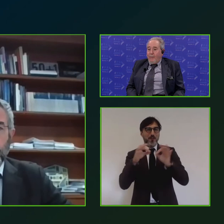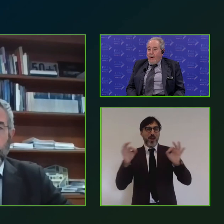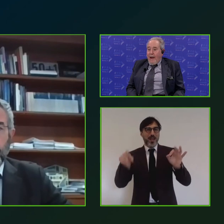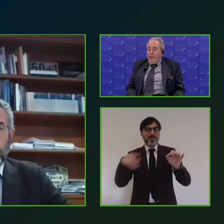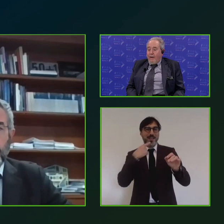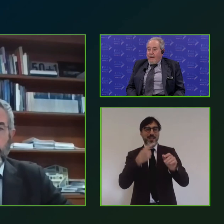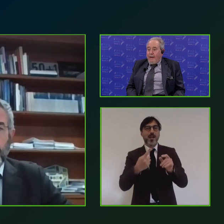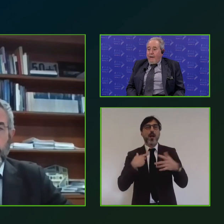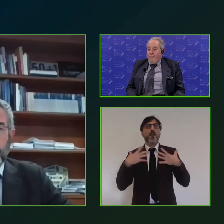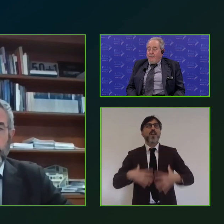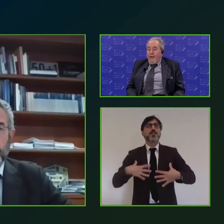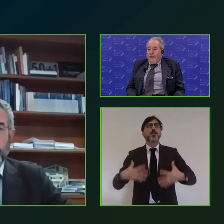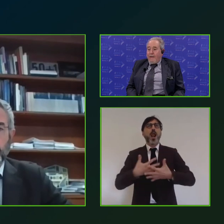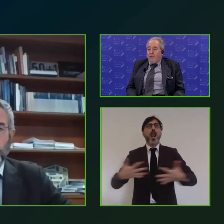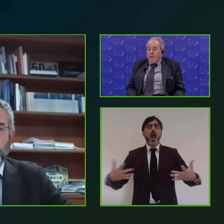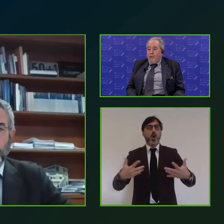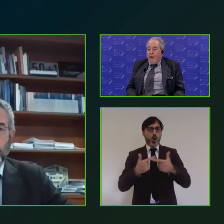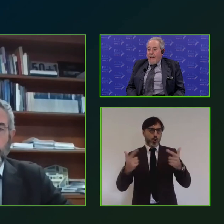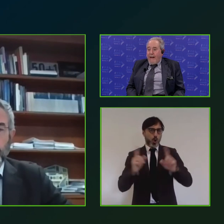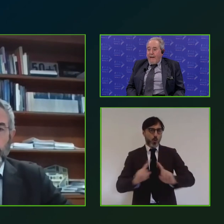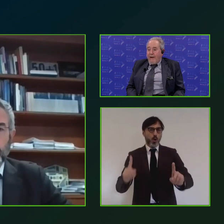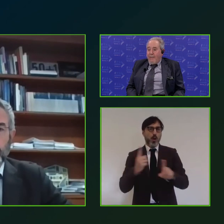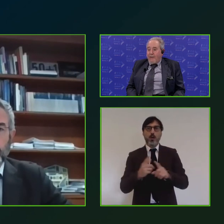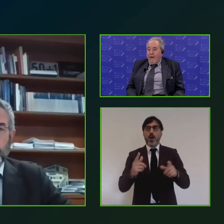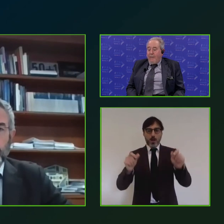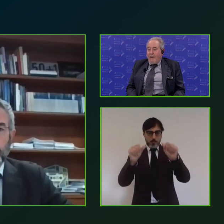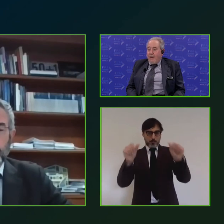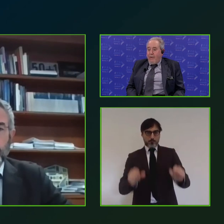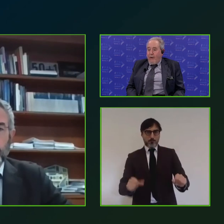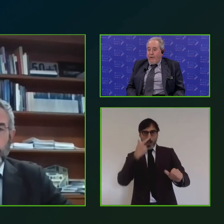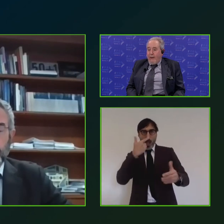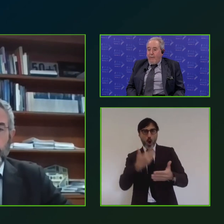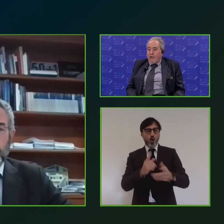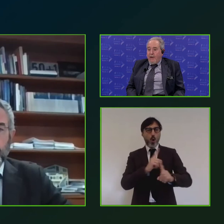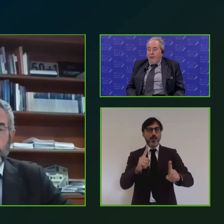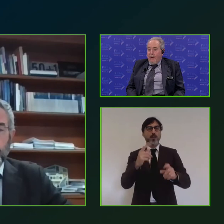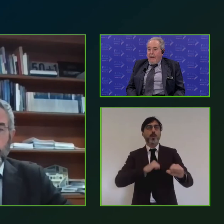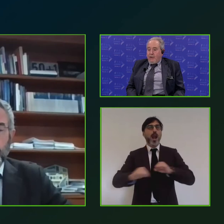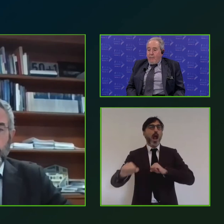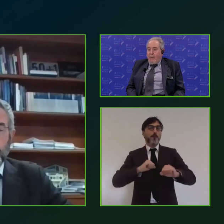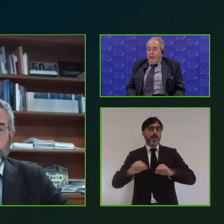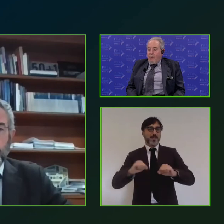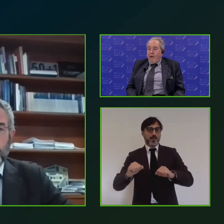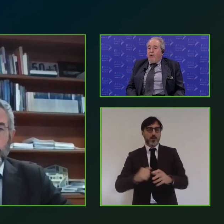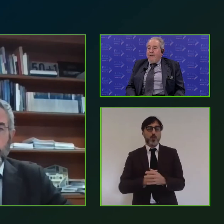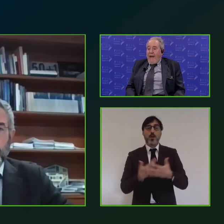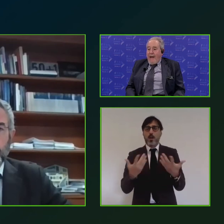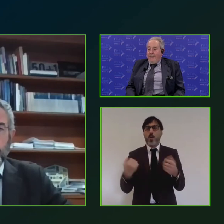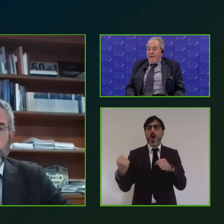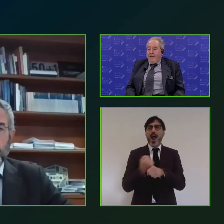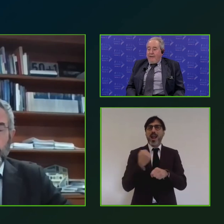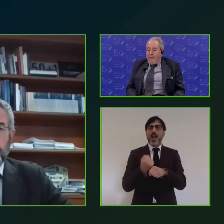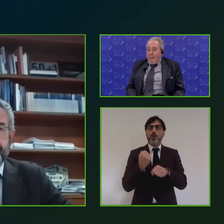vestito troppo largo che è del tutto fuori taglia rispetto alle amministrazioni e qui stiamo forgendolo cioè proprio un lavoro di co